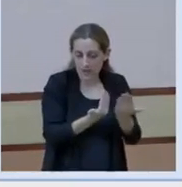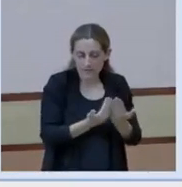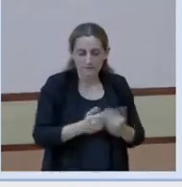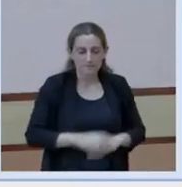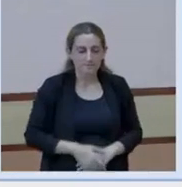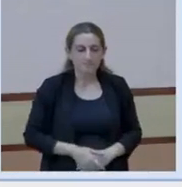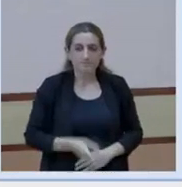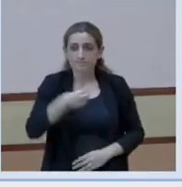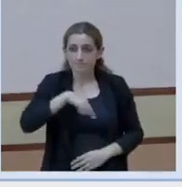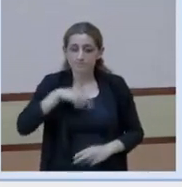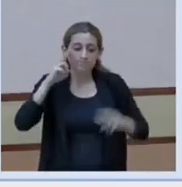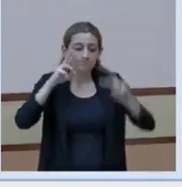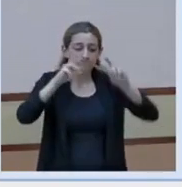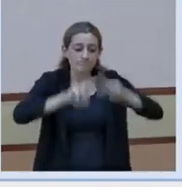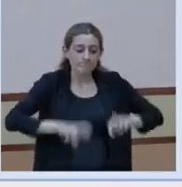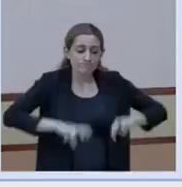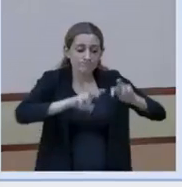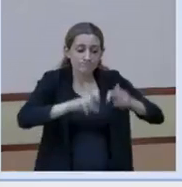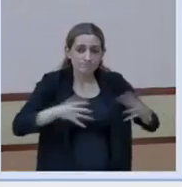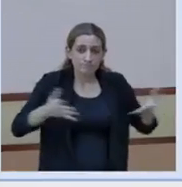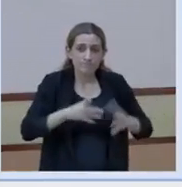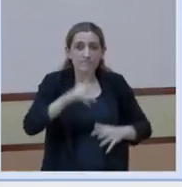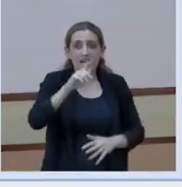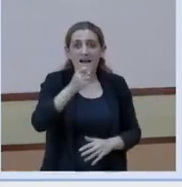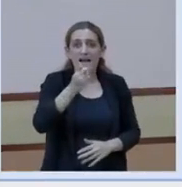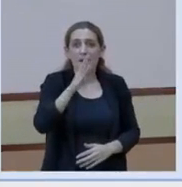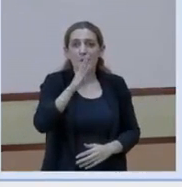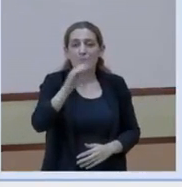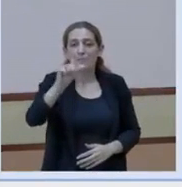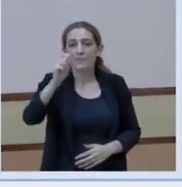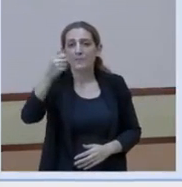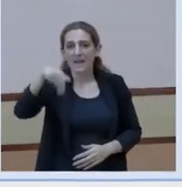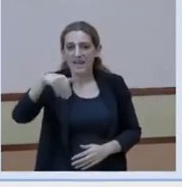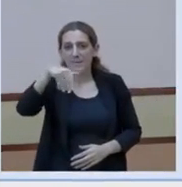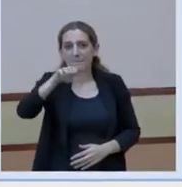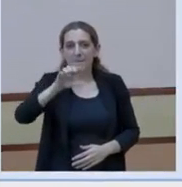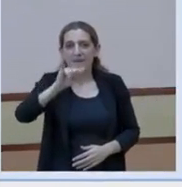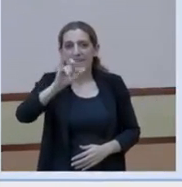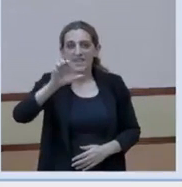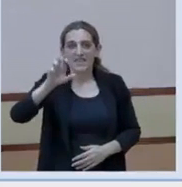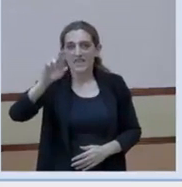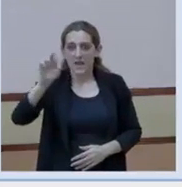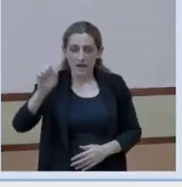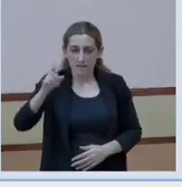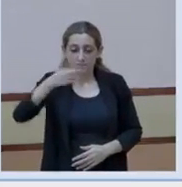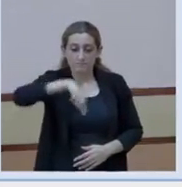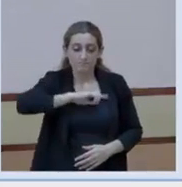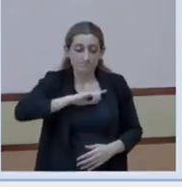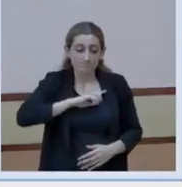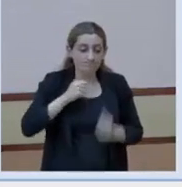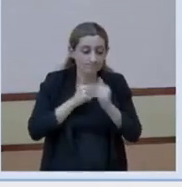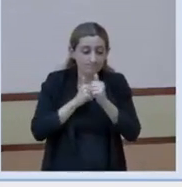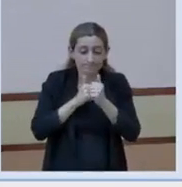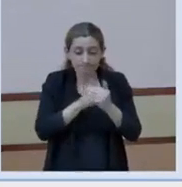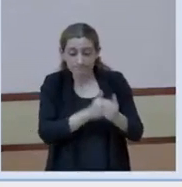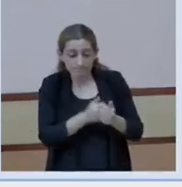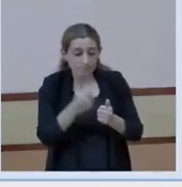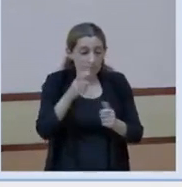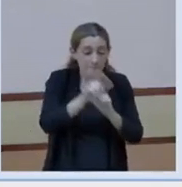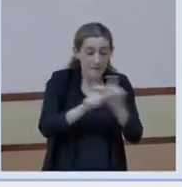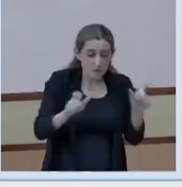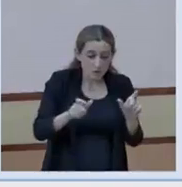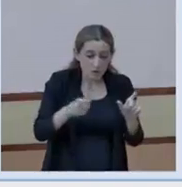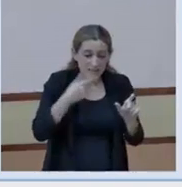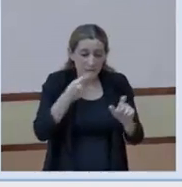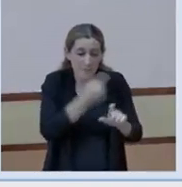en diverses ocasions, que és l'anàlisi de Kaplan-Meyer. Hem seguit les persones i mentre estaven abans